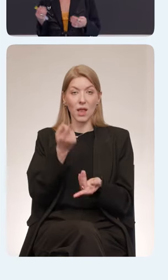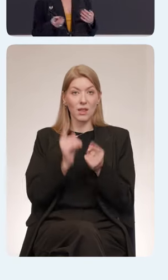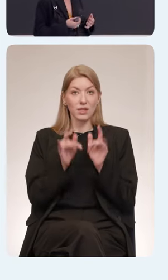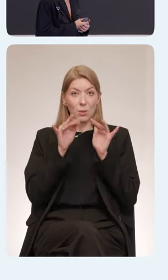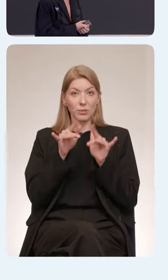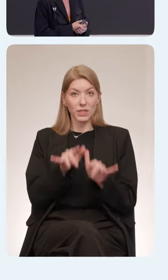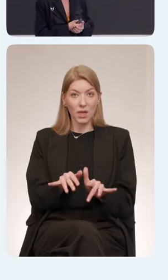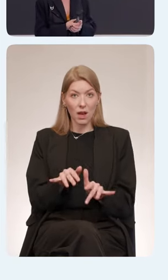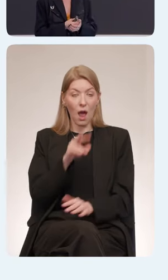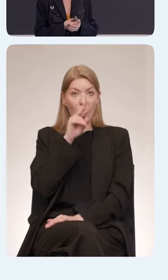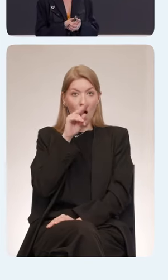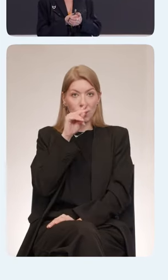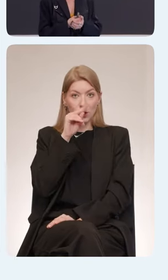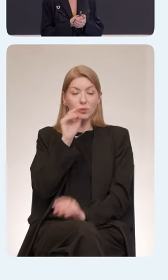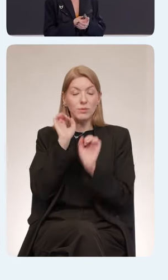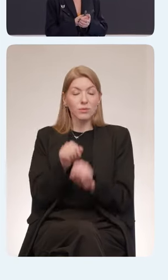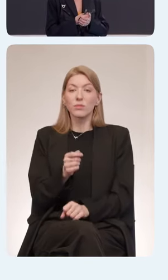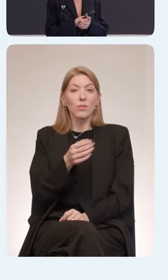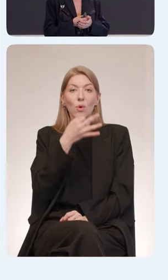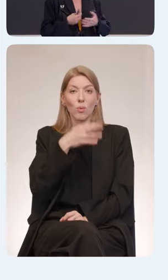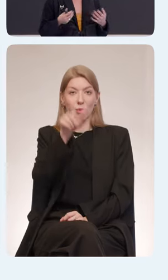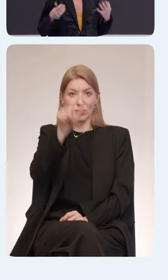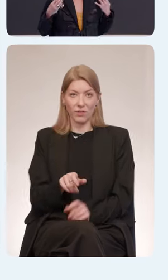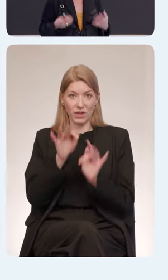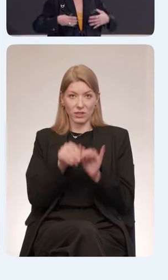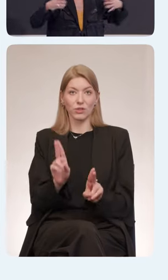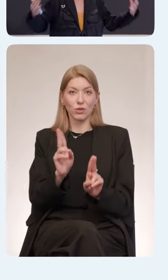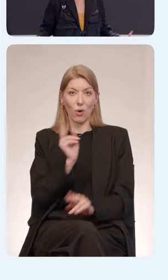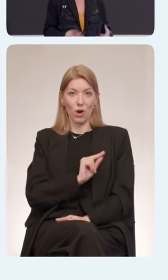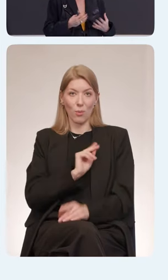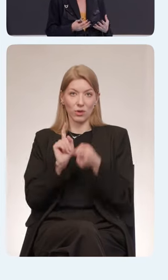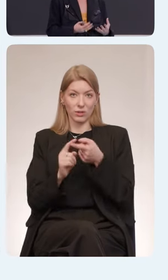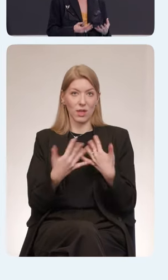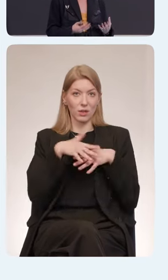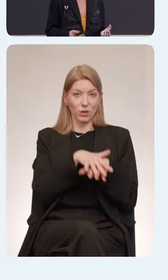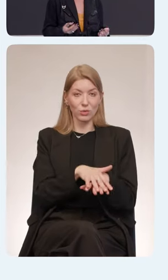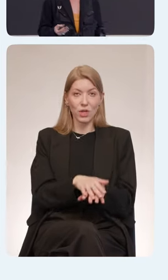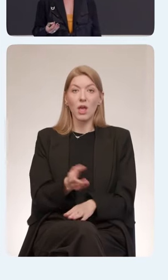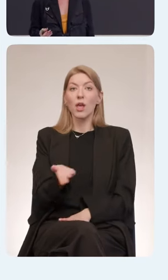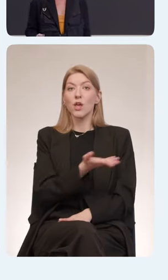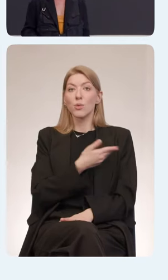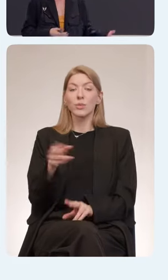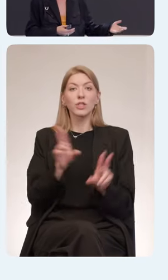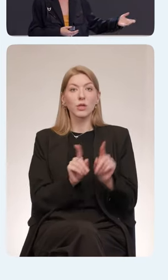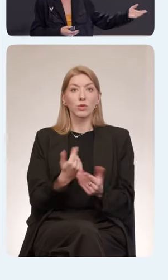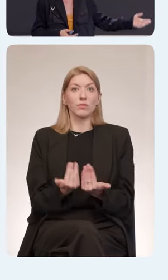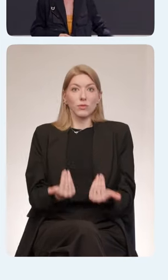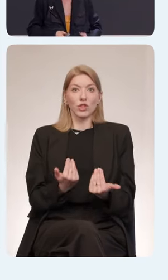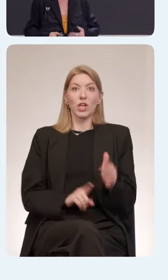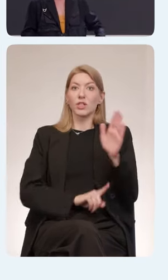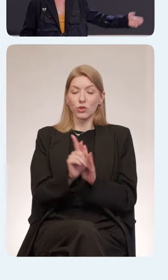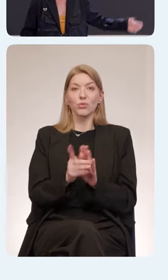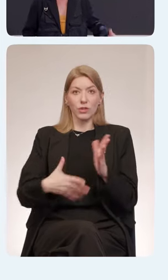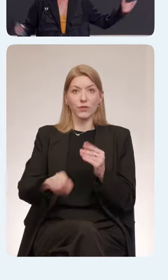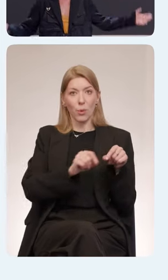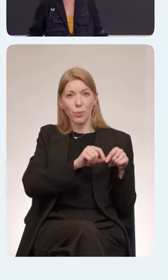ошибку совершают многие люди, которые работали благотворительностью. принципе, так как мы социально ответственные, мы считаем, что ну сейчас я пойду и все это вывезу, как